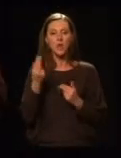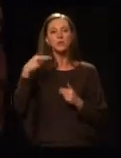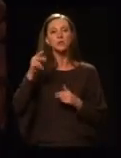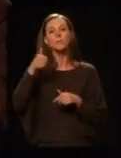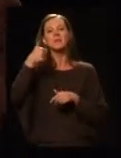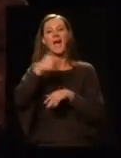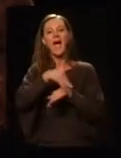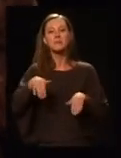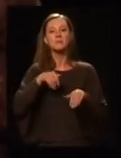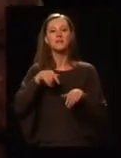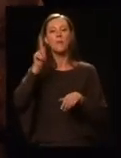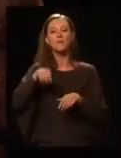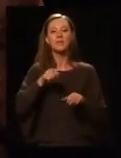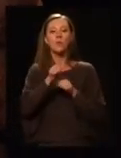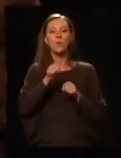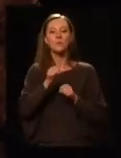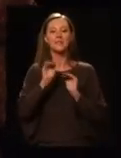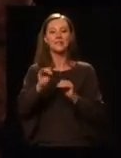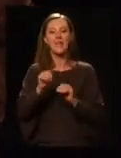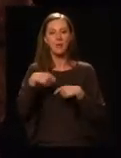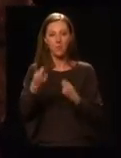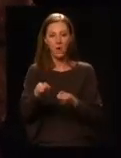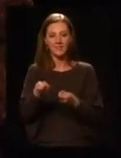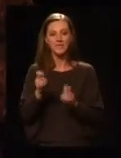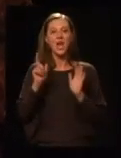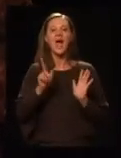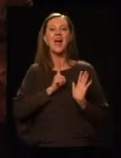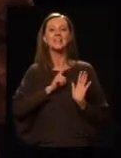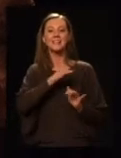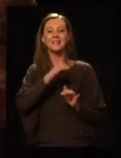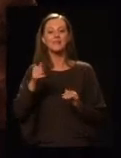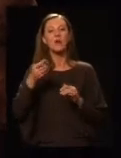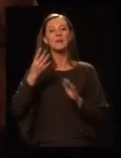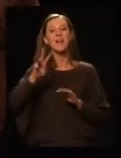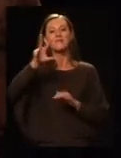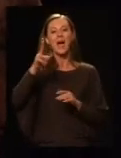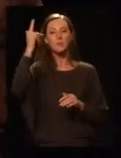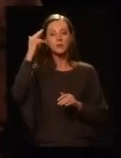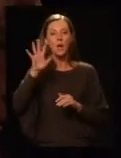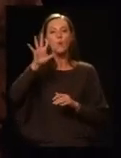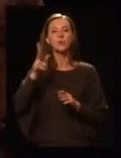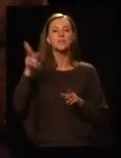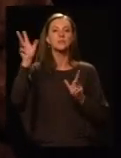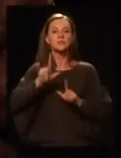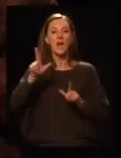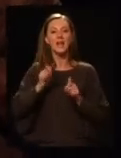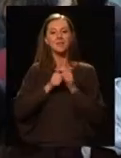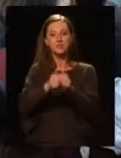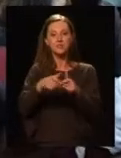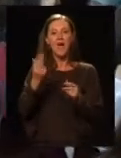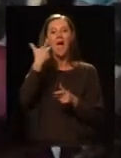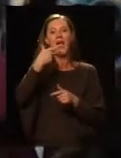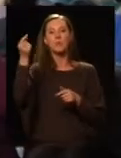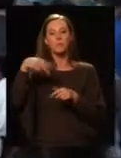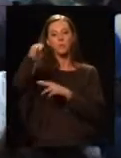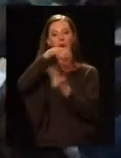köszönhetően több mint egymillió forint kormányzati támogatásban részesült. Így a hetedik évfolyam 43 tanulója öt tanár kíséretében járhatta be